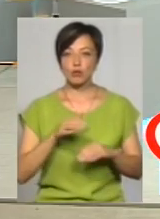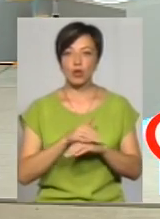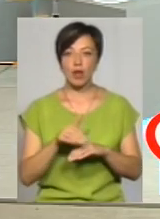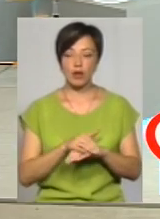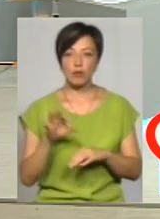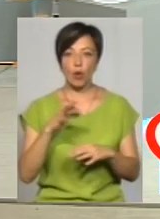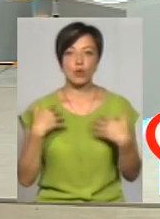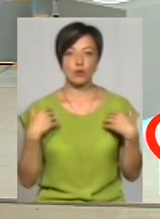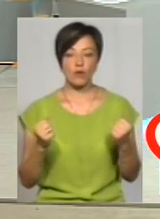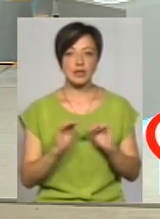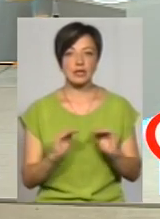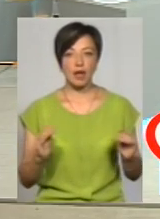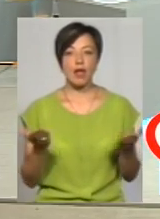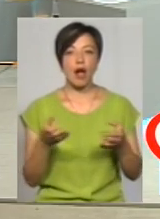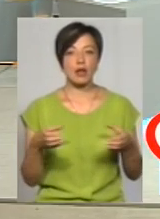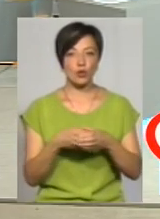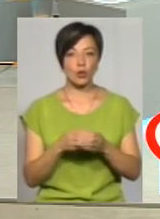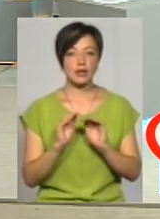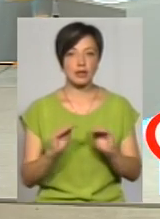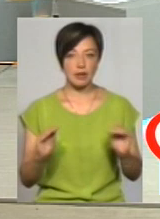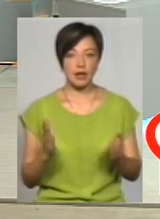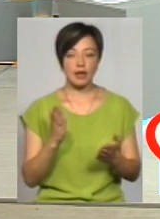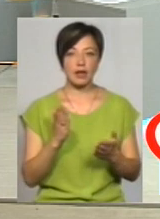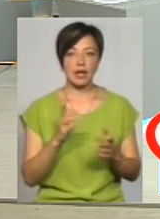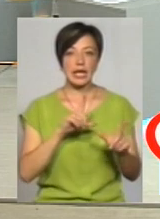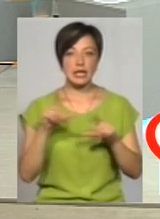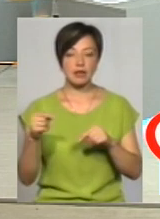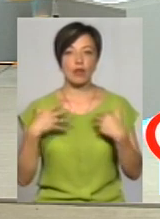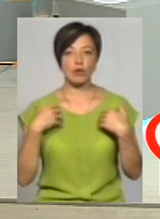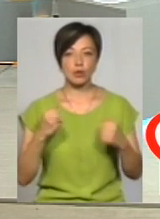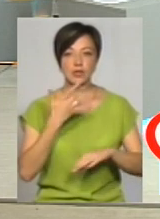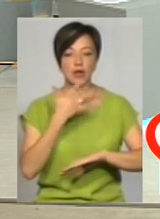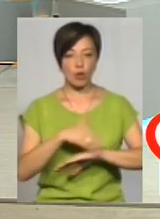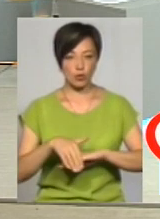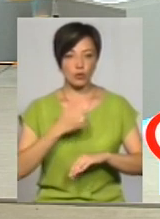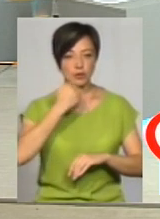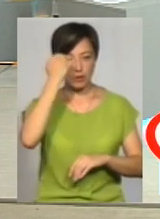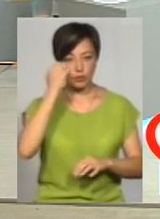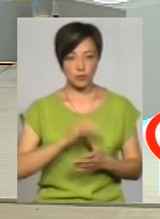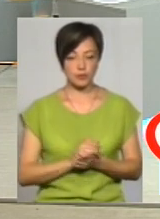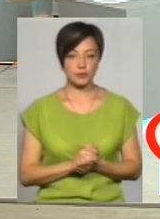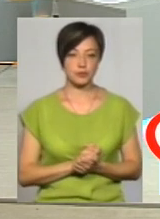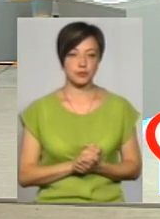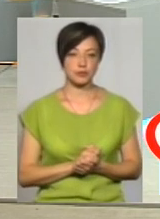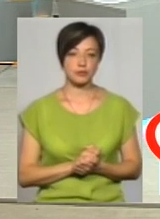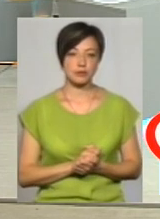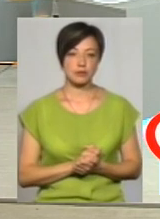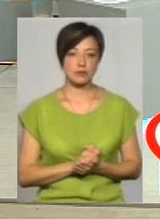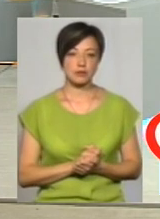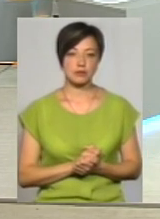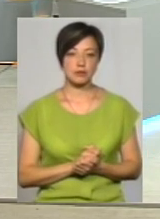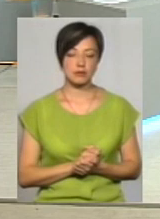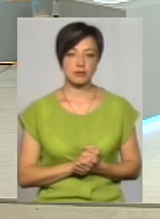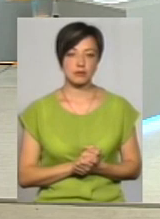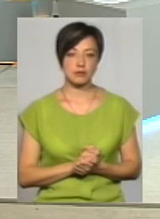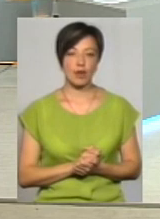про оздоровлення дітей і яка категорія дітей їздить на оздоровлення за кордон? Дякую. Ви знаєте, ми